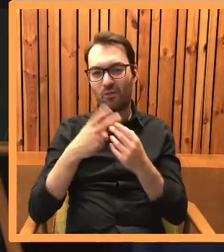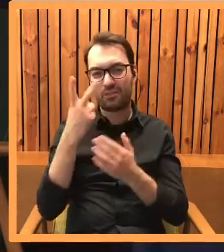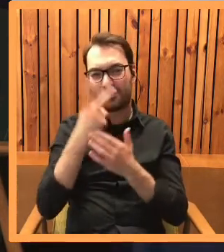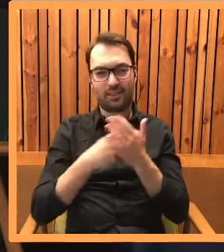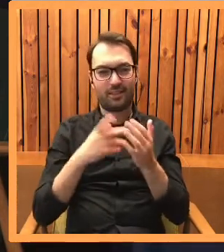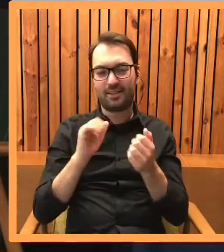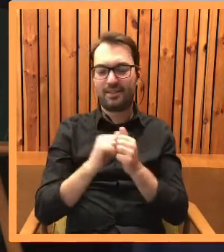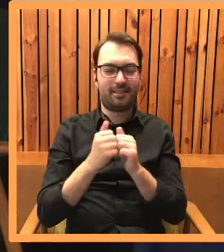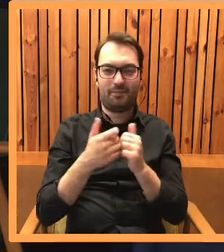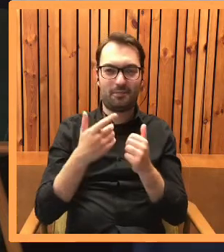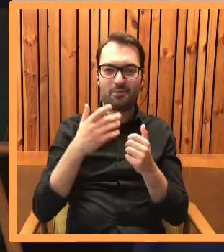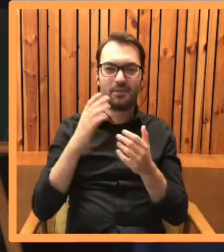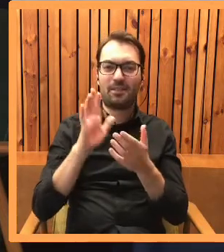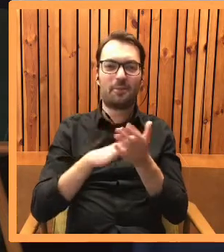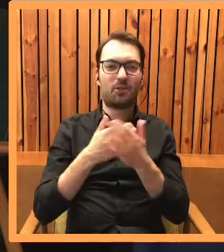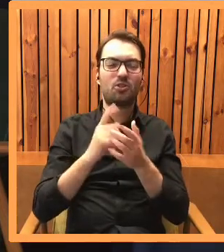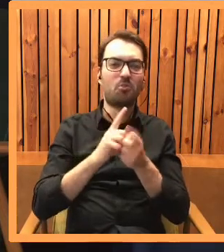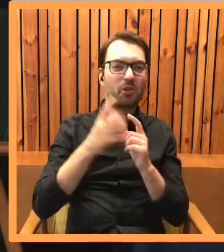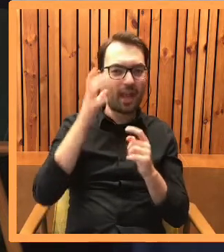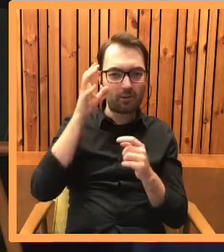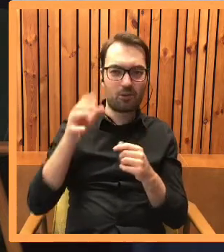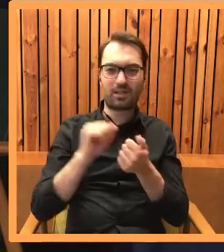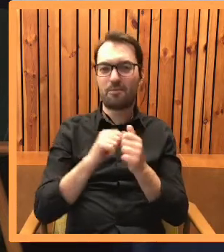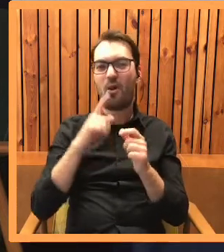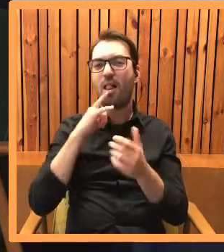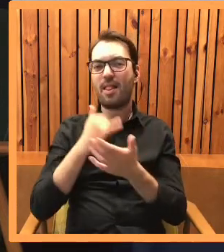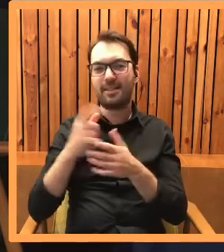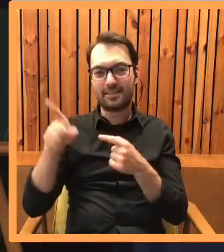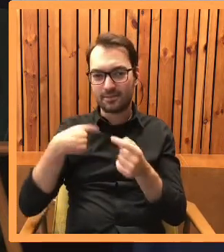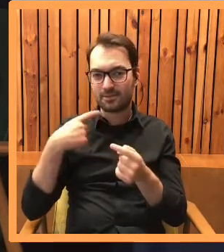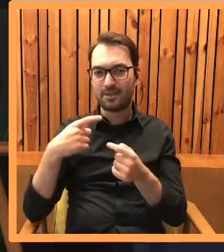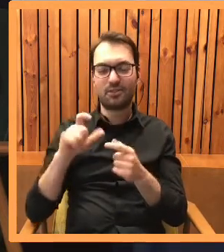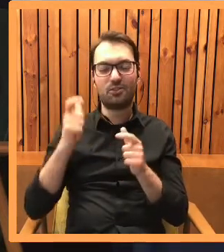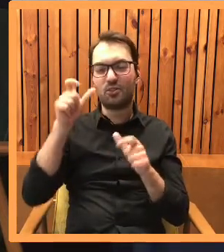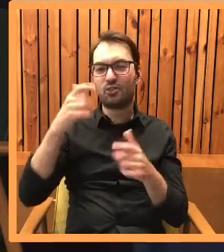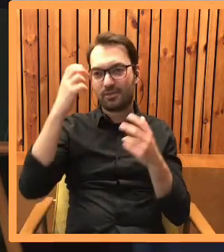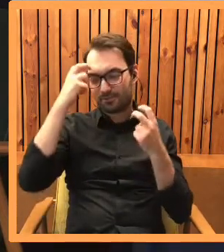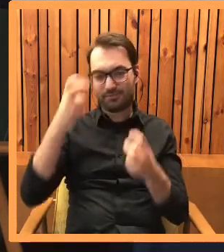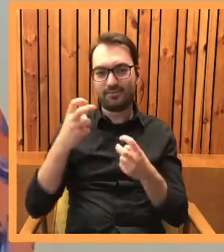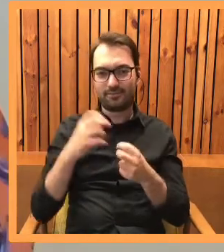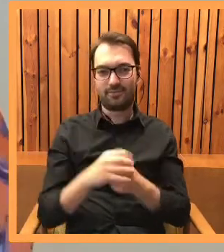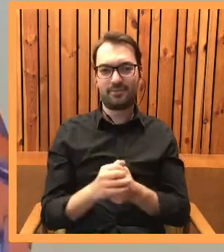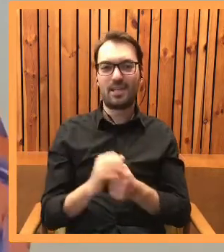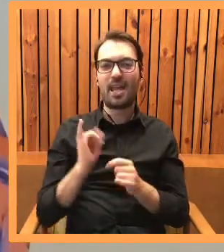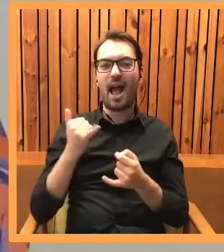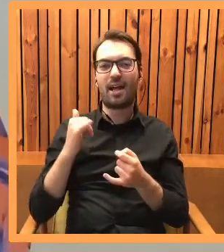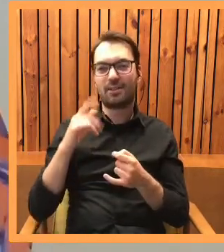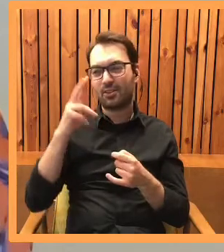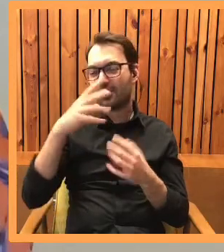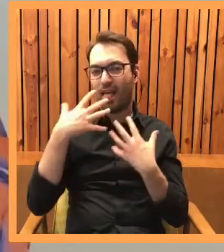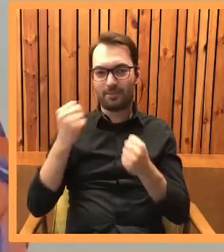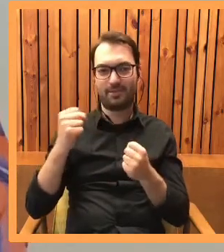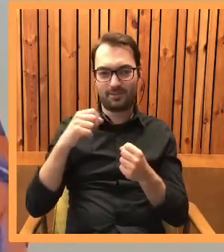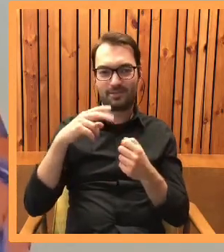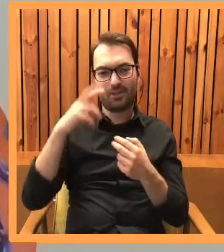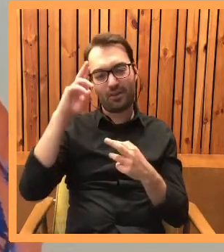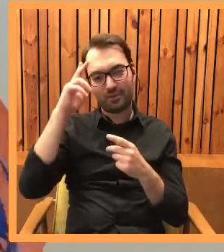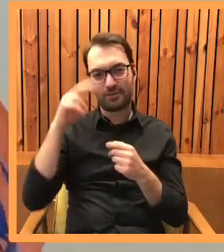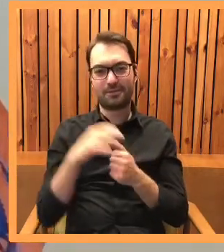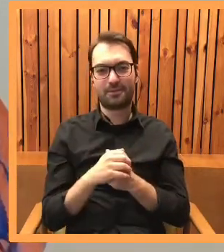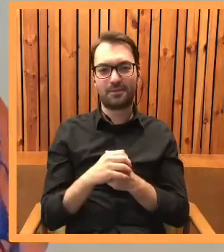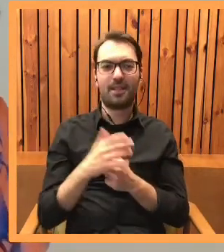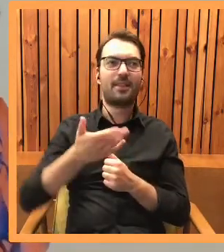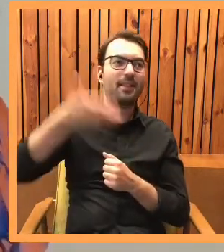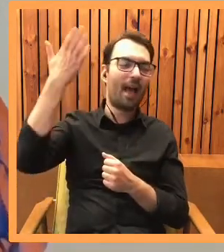spotkanie autorskim, w jakimś liście po przeczytaniu książki, która zaskoczyła samą autorkę. To dawno, dawno temu do mojej